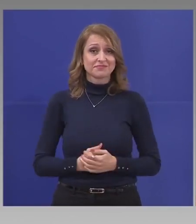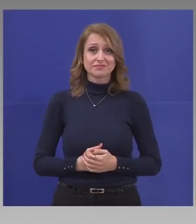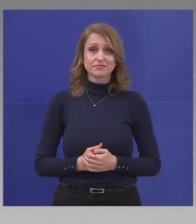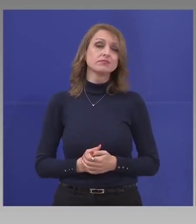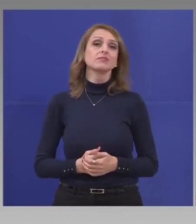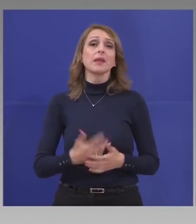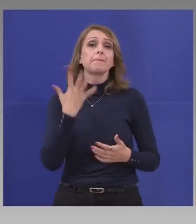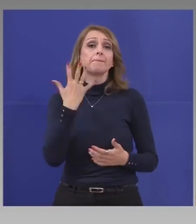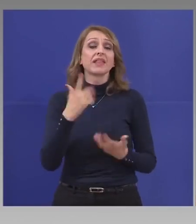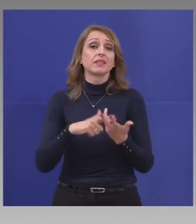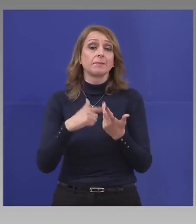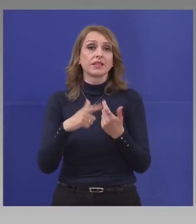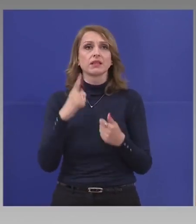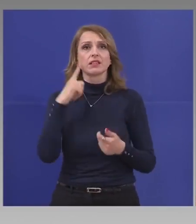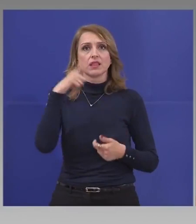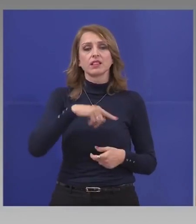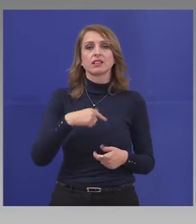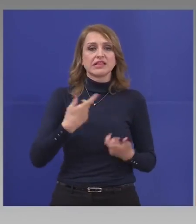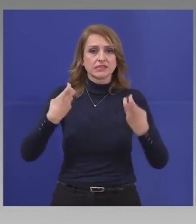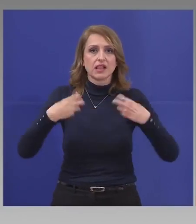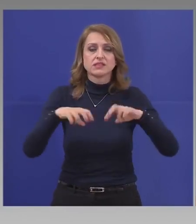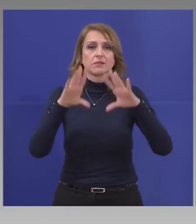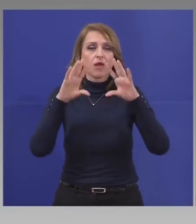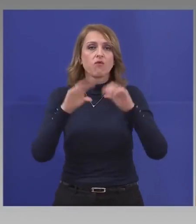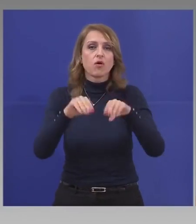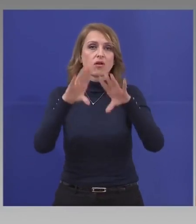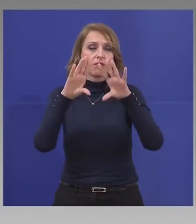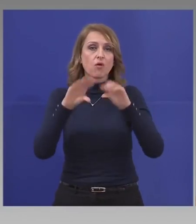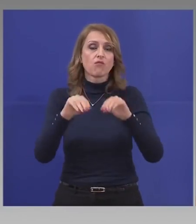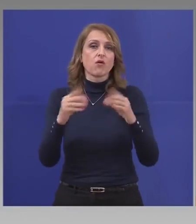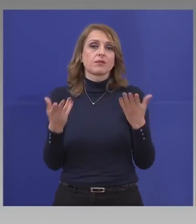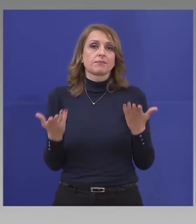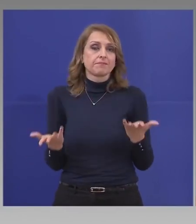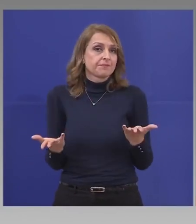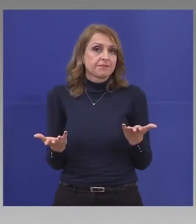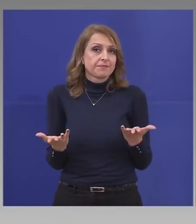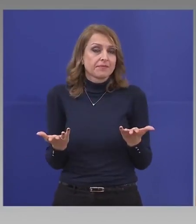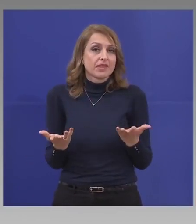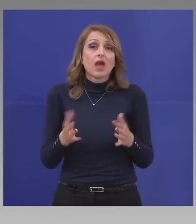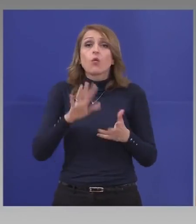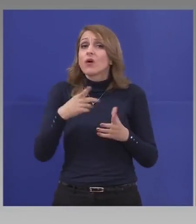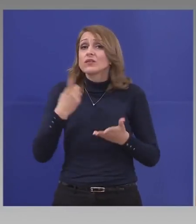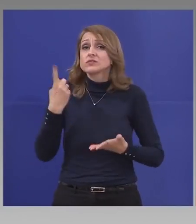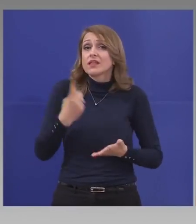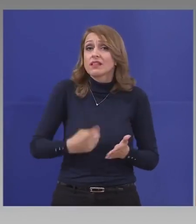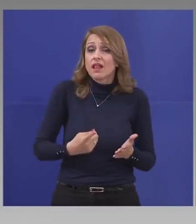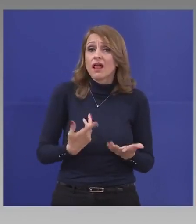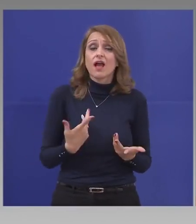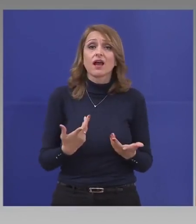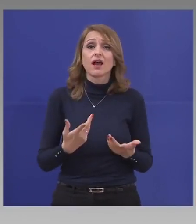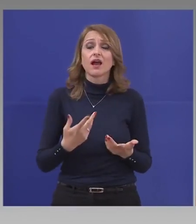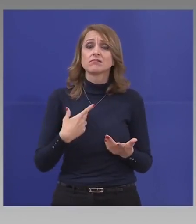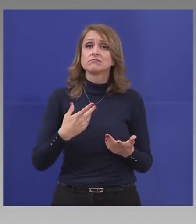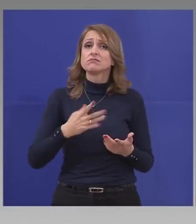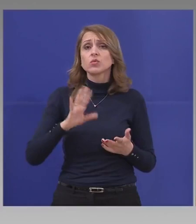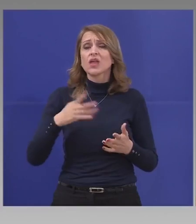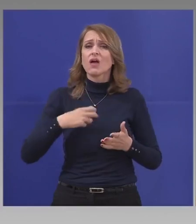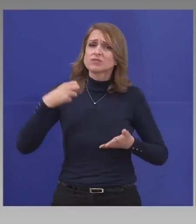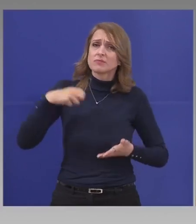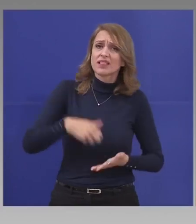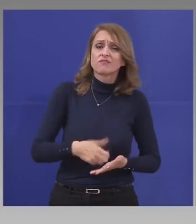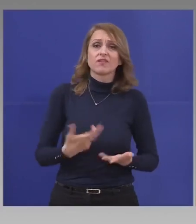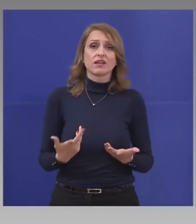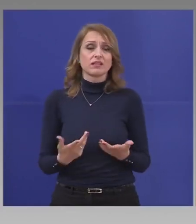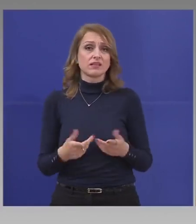По пет пъти излизаме на ден пред вас. Говориме, говориме. Когато се налага, сме и максимално твърди,